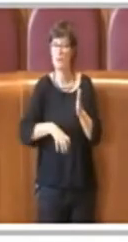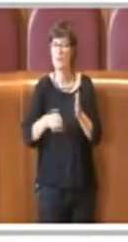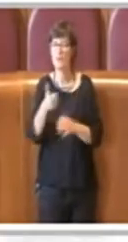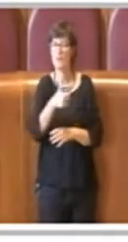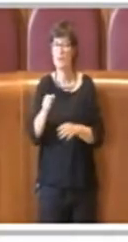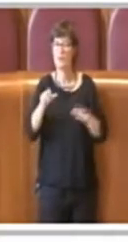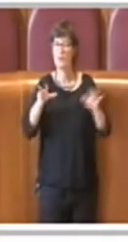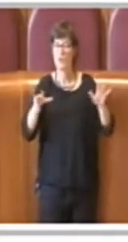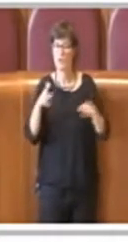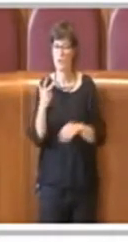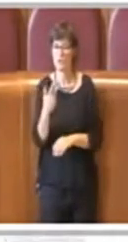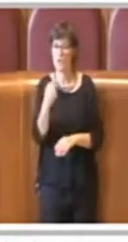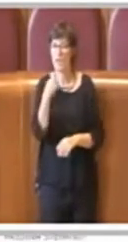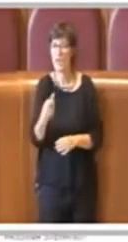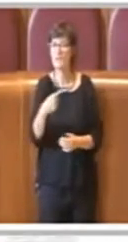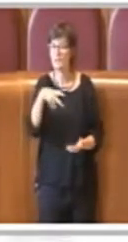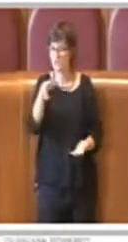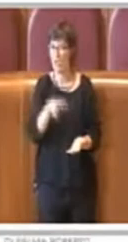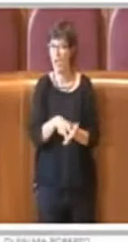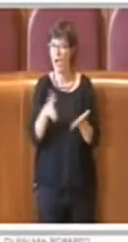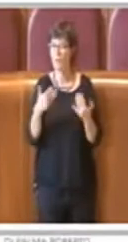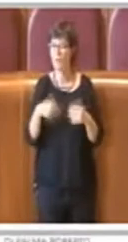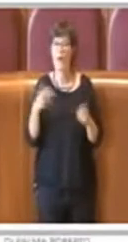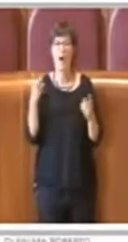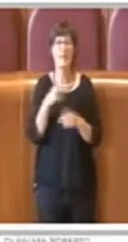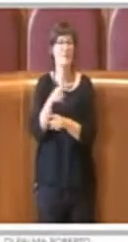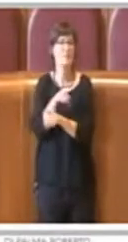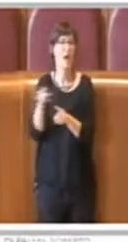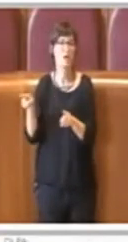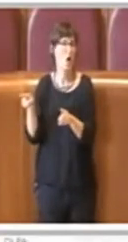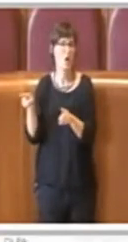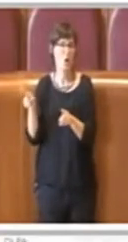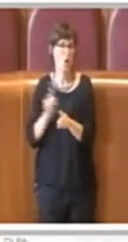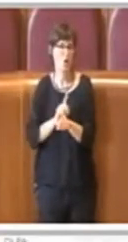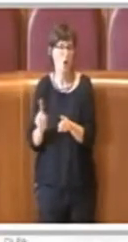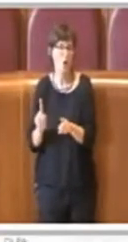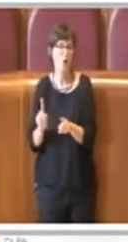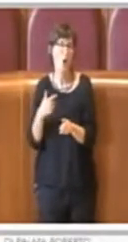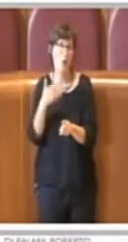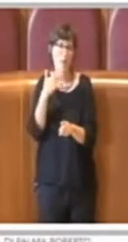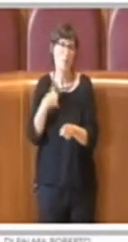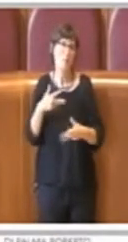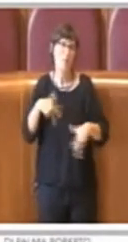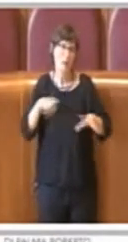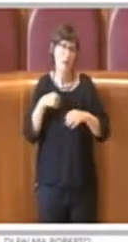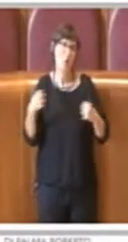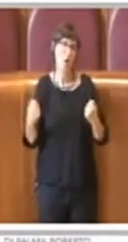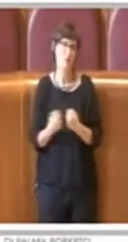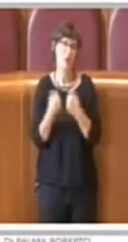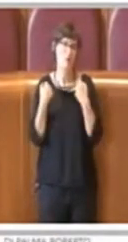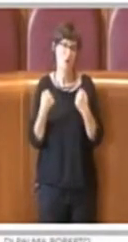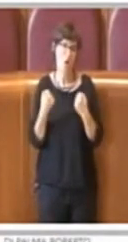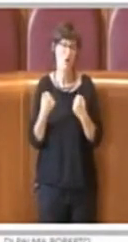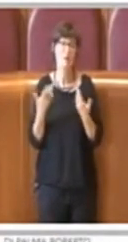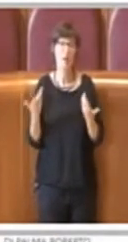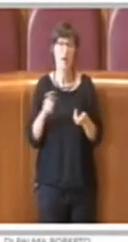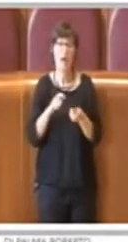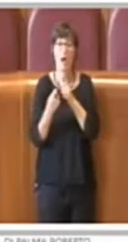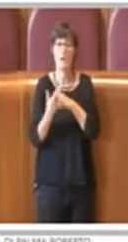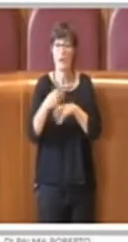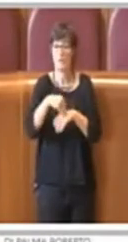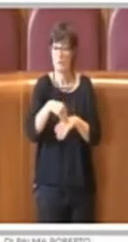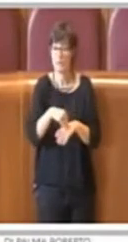dicendo che stata approvata, non da loro però, quindi ritorniamo sull'incongruenza. Dunque l'emendamento